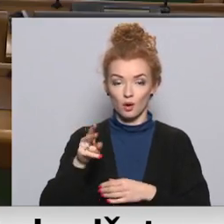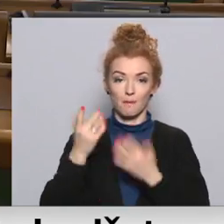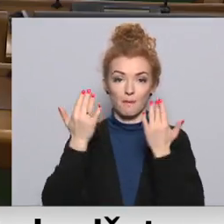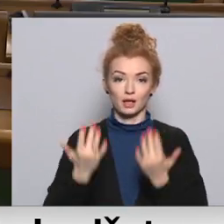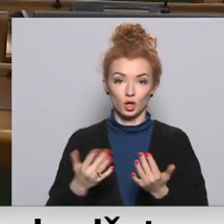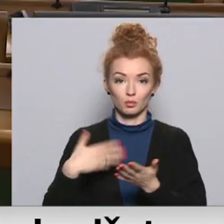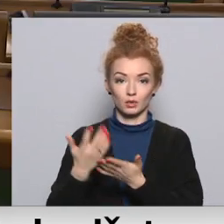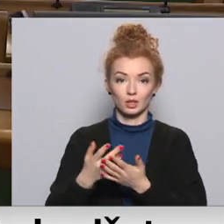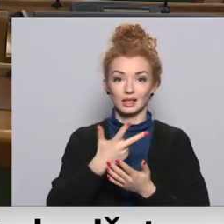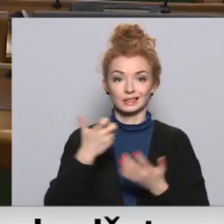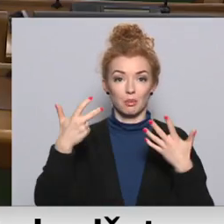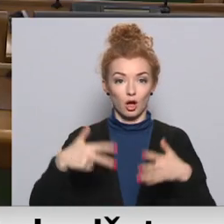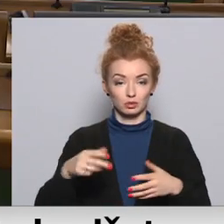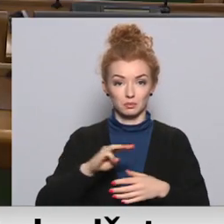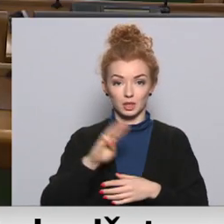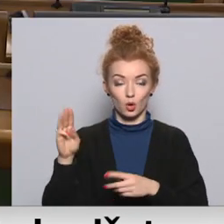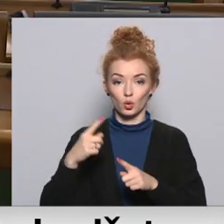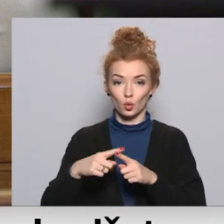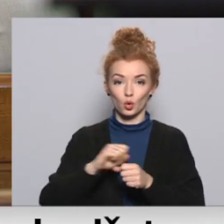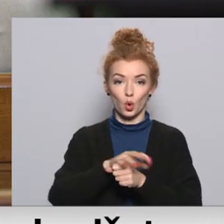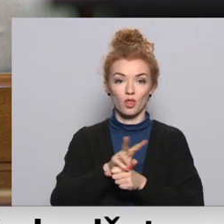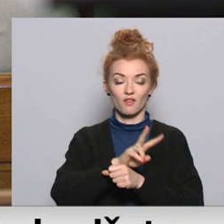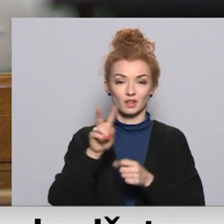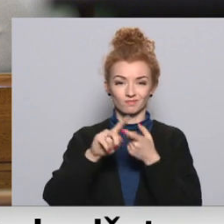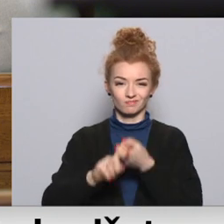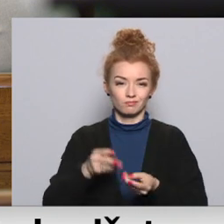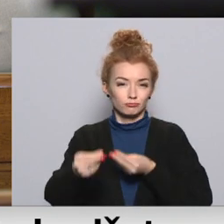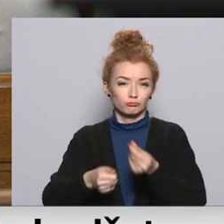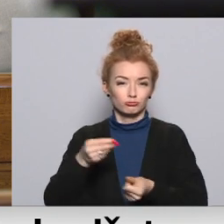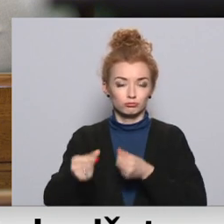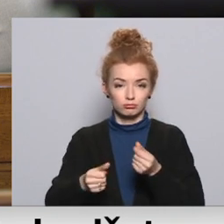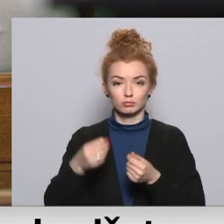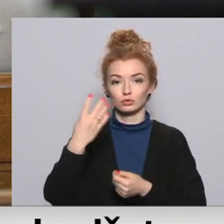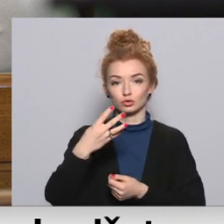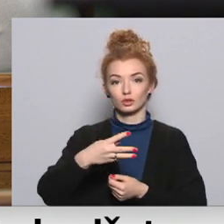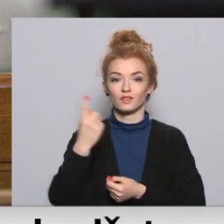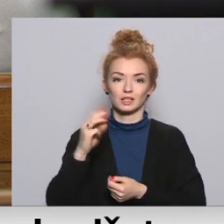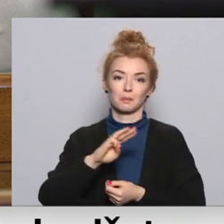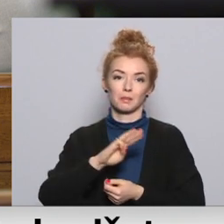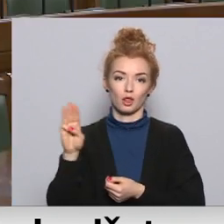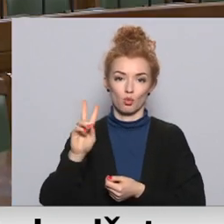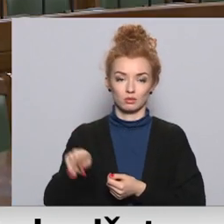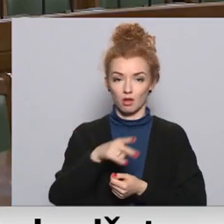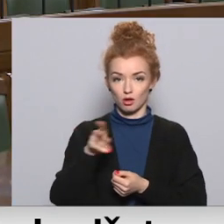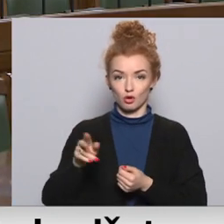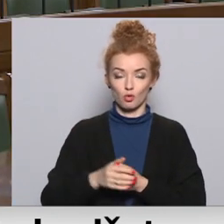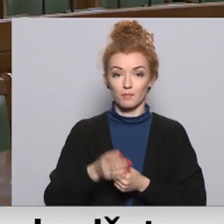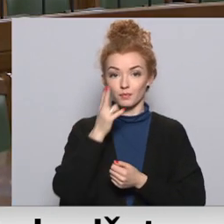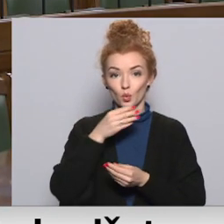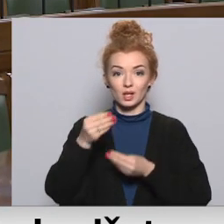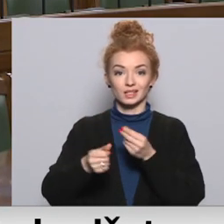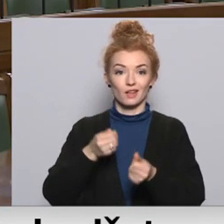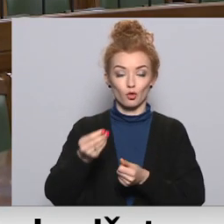līdz 380 miljoniem un ar Covid-19 saistītiem izdevumiem paredzēts 41 miljonus eiro. No izdevuma